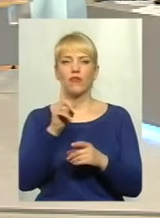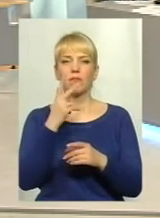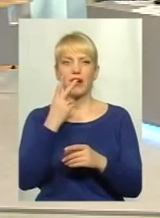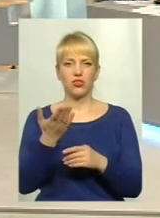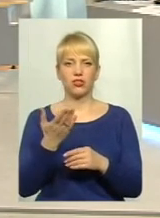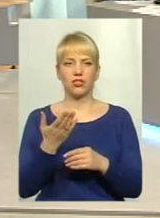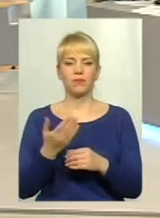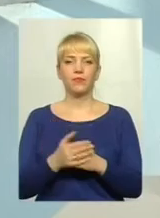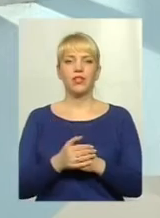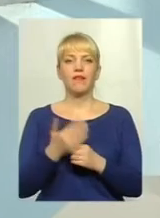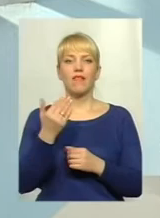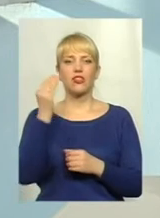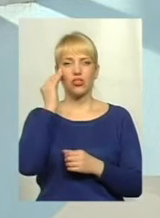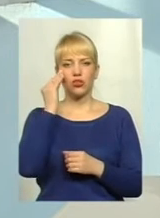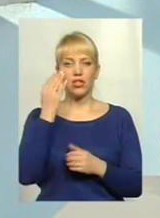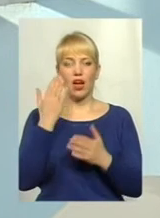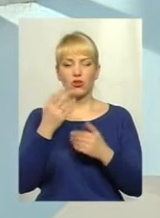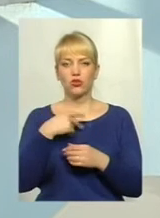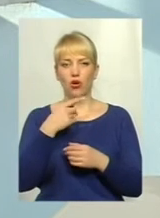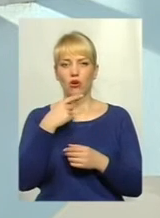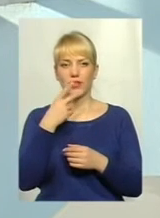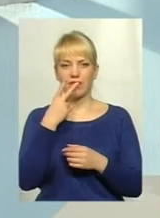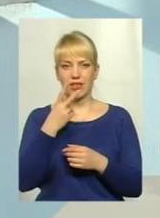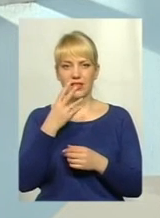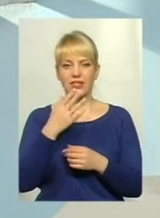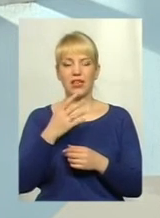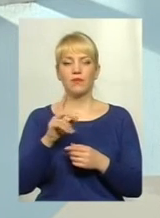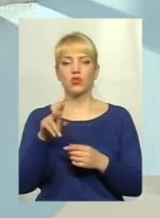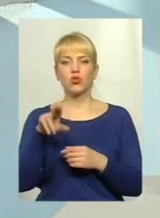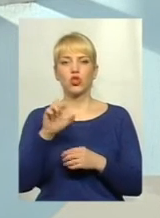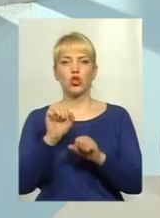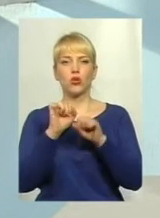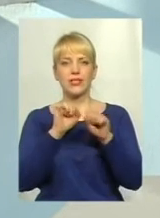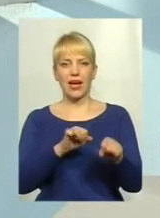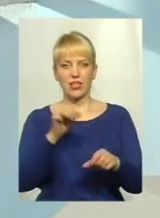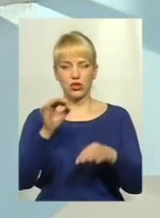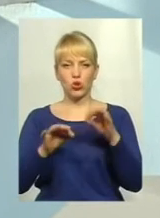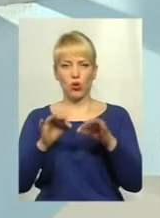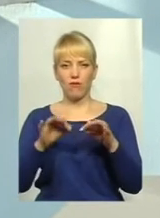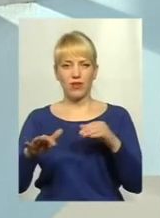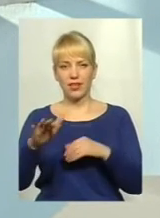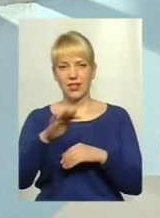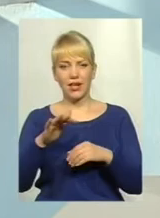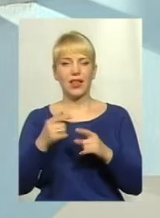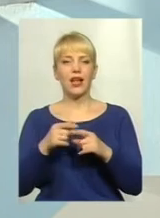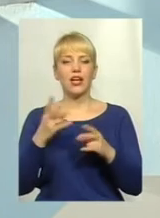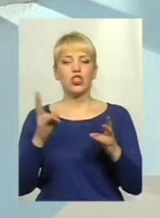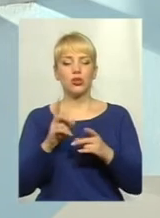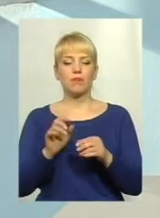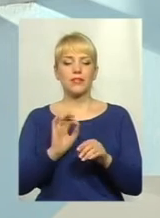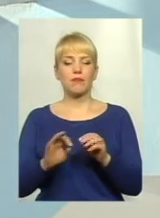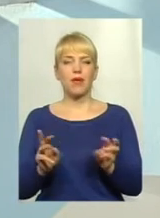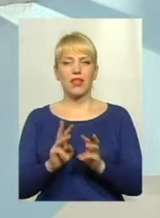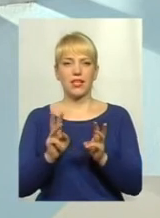Якщо дивитися з точки зору захисту довкілля, то для того, щоб спалити будь-яке паливо, його треба